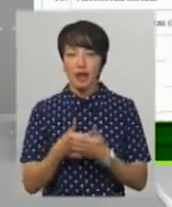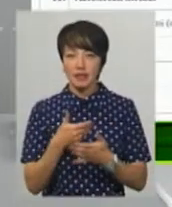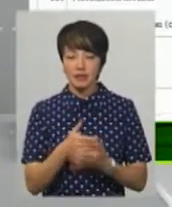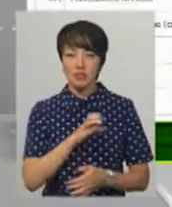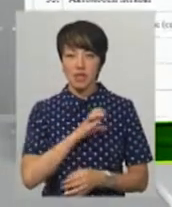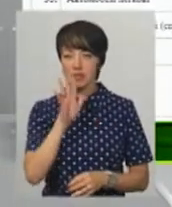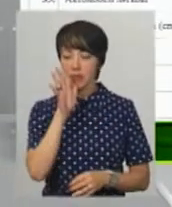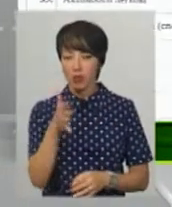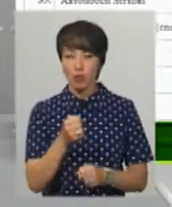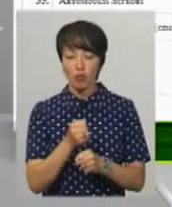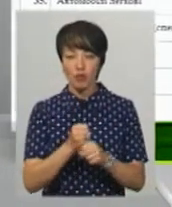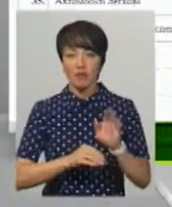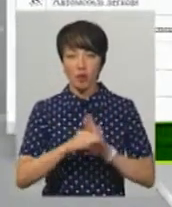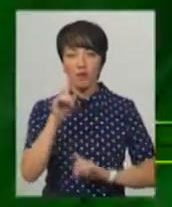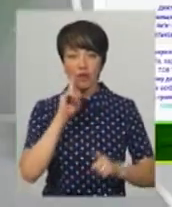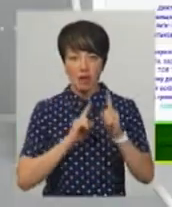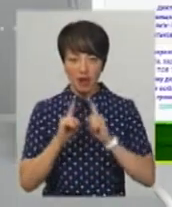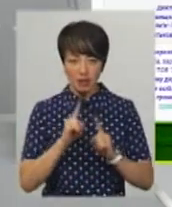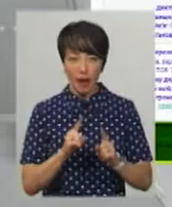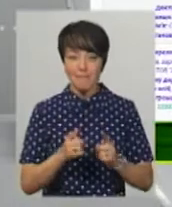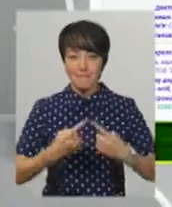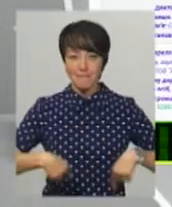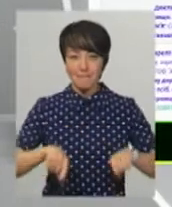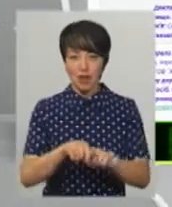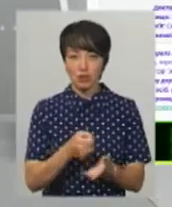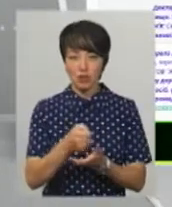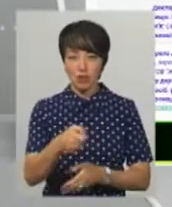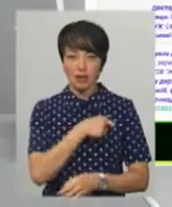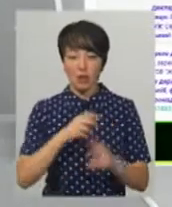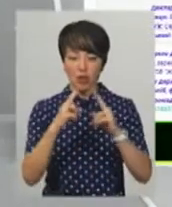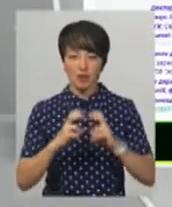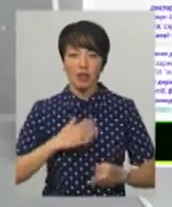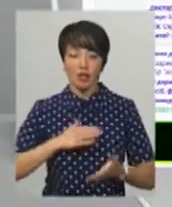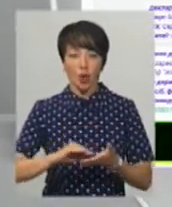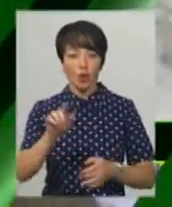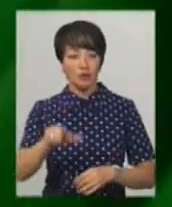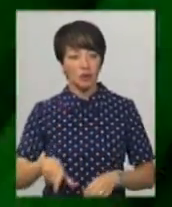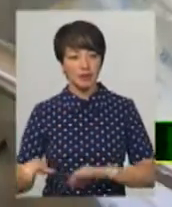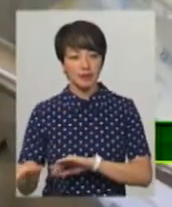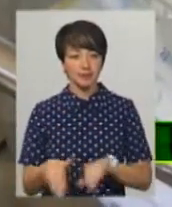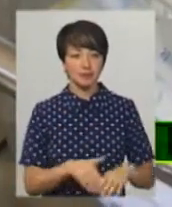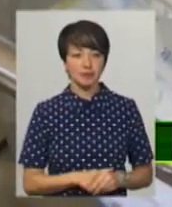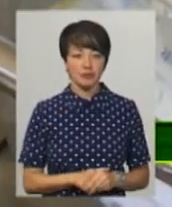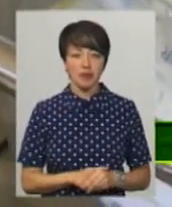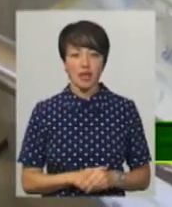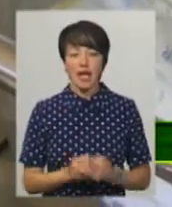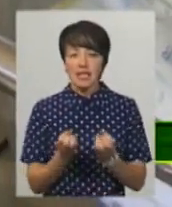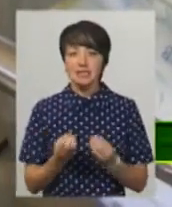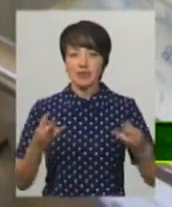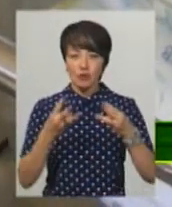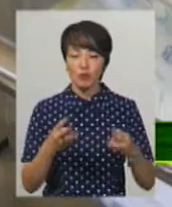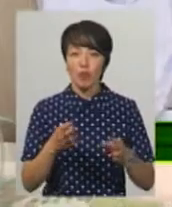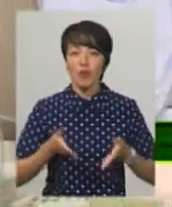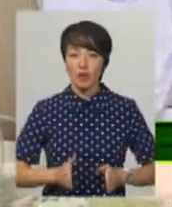статки за п'ять років роботи у Верховній Раді мажоритарників з Хмельниччини проаналізували наші кореспонденти. Свідоцтво про